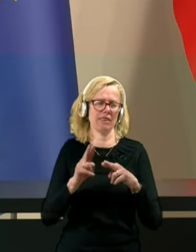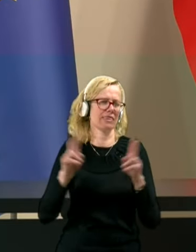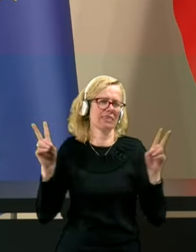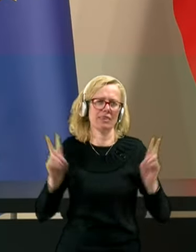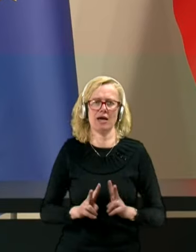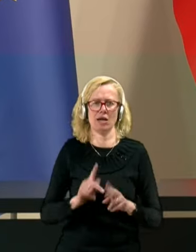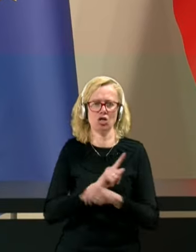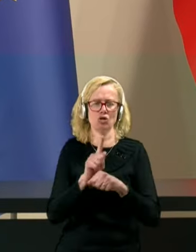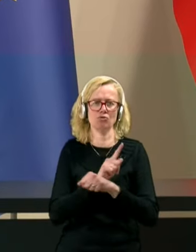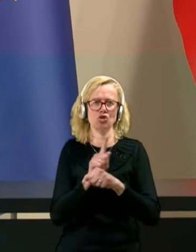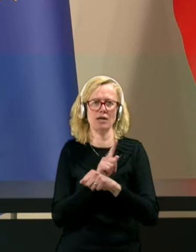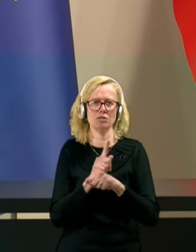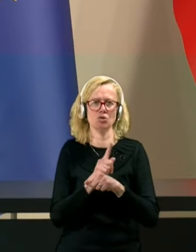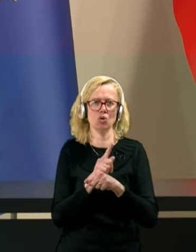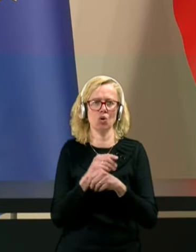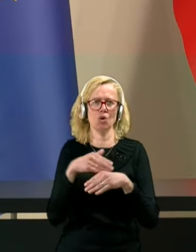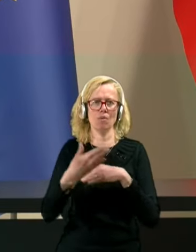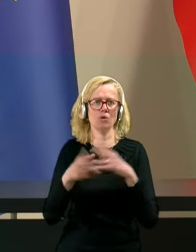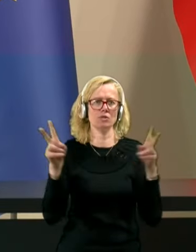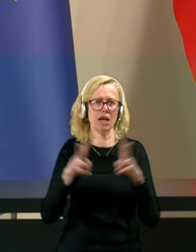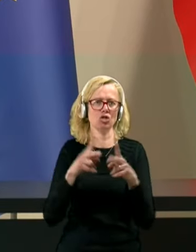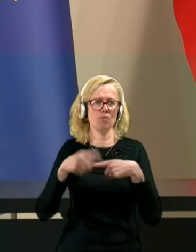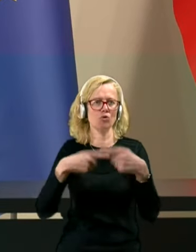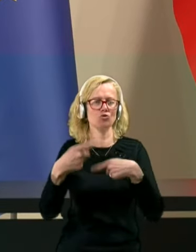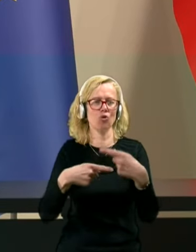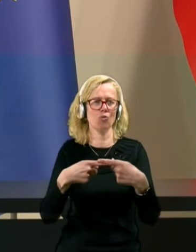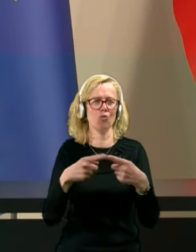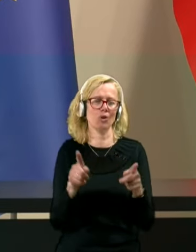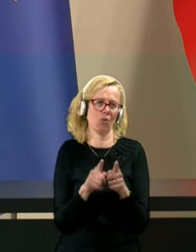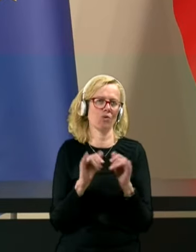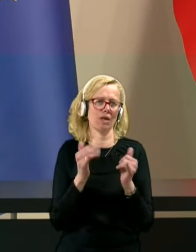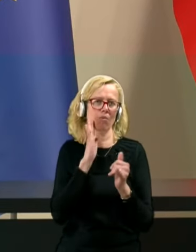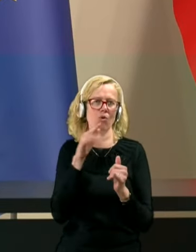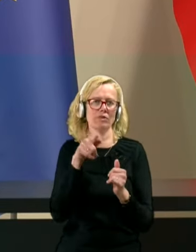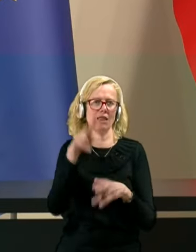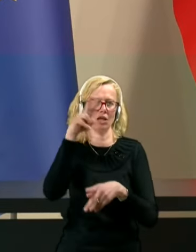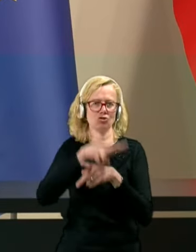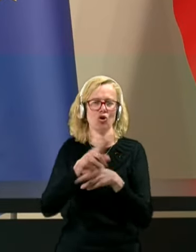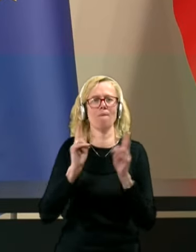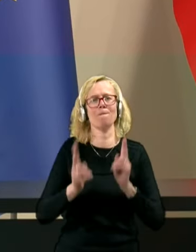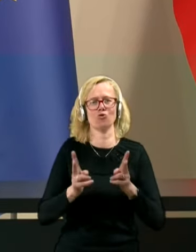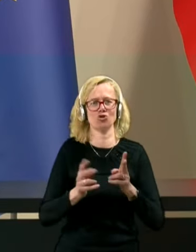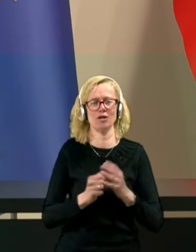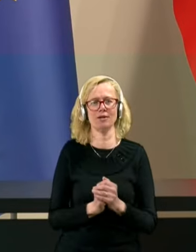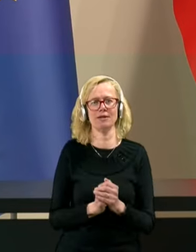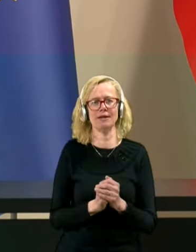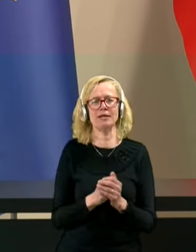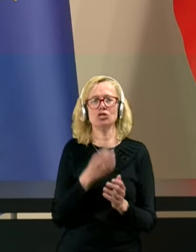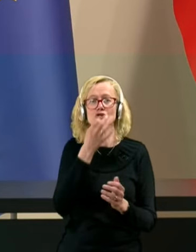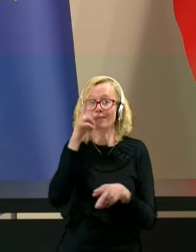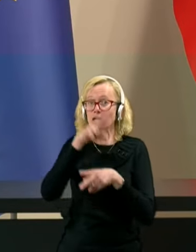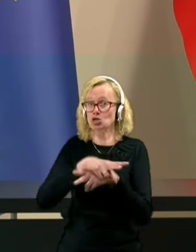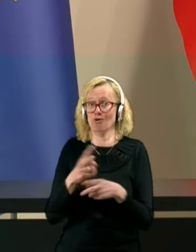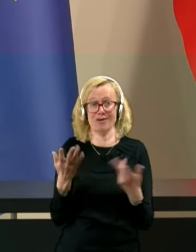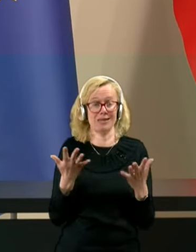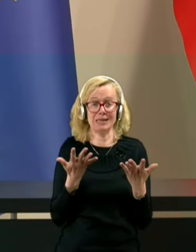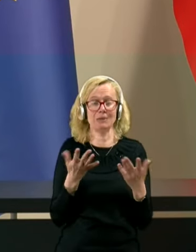času po skrajštenem postopku tako, da bo tudi ta nadzor možen. Če nadzor ni